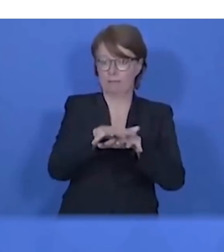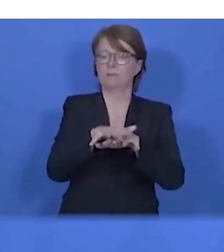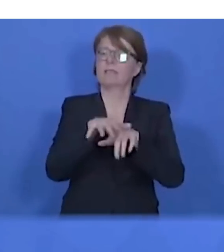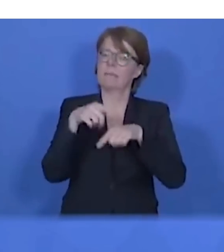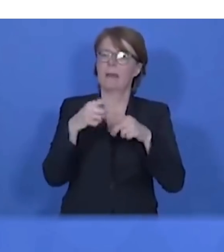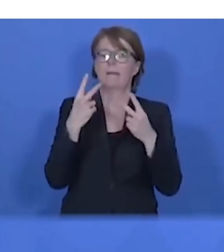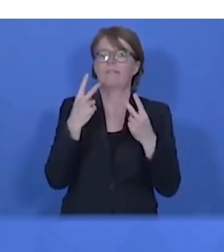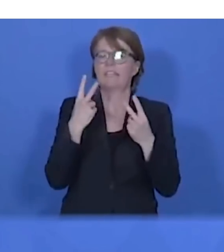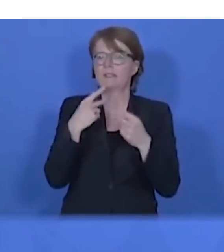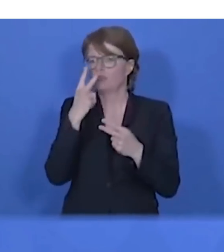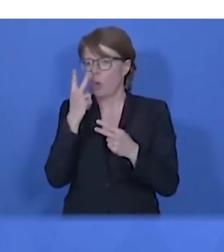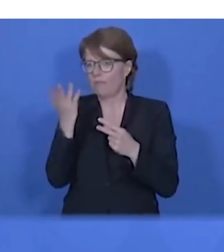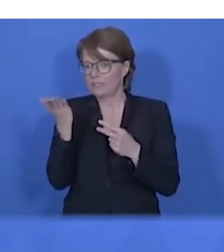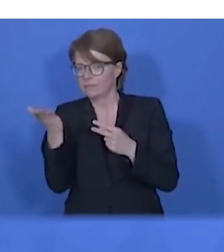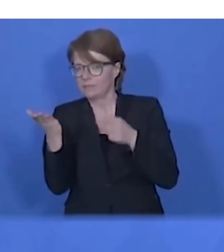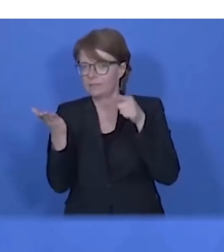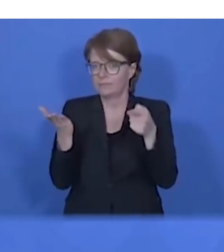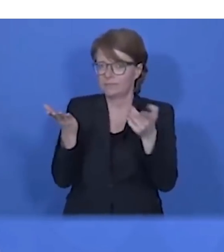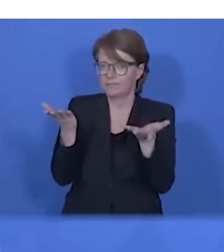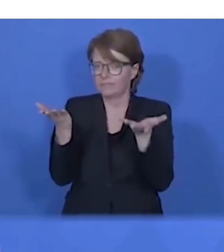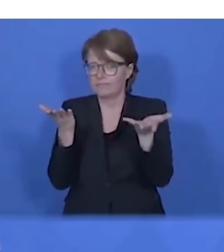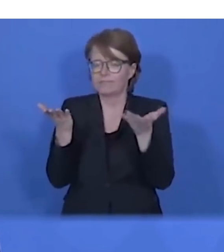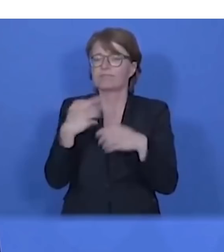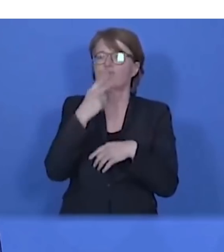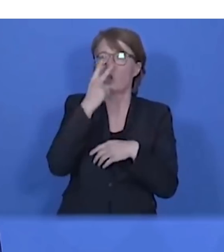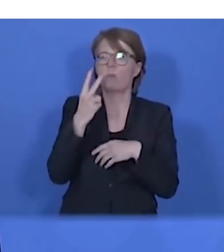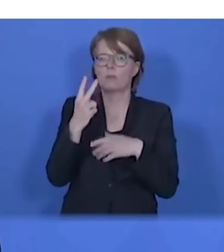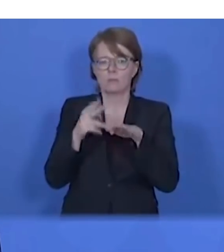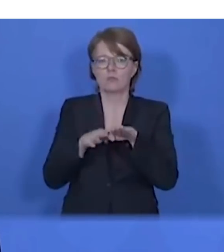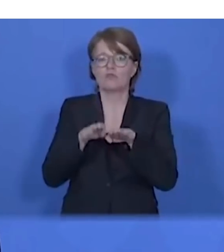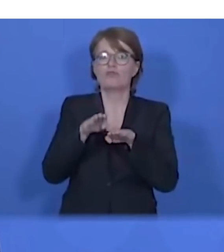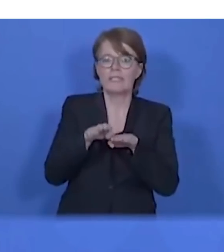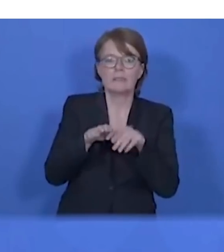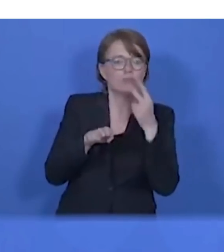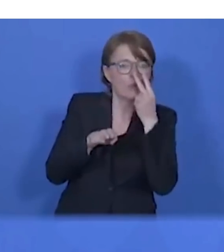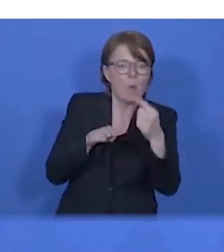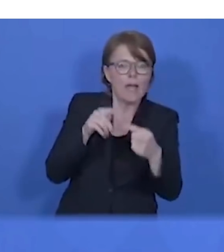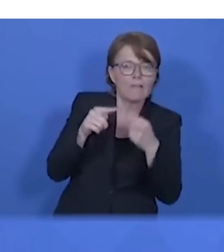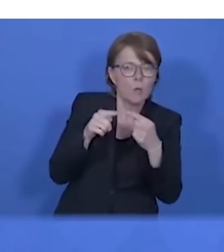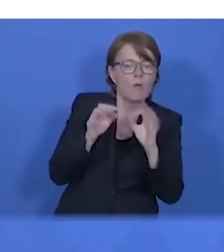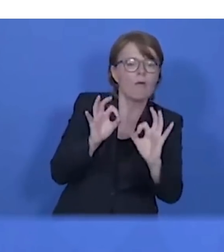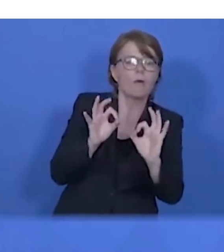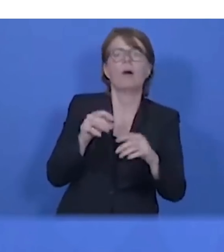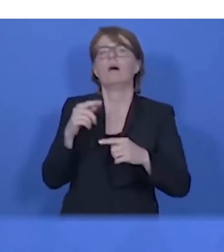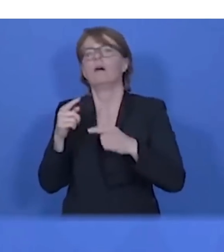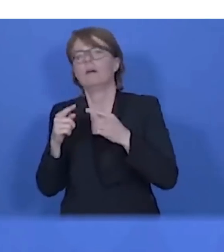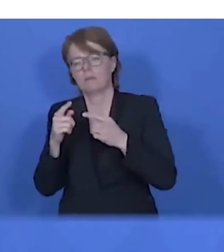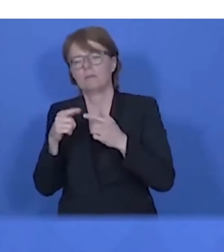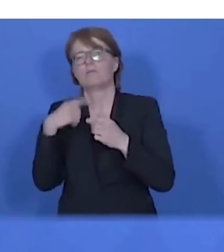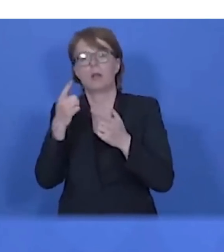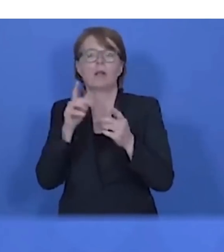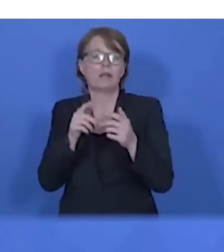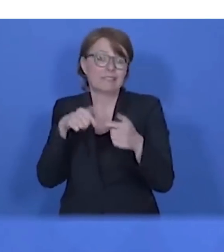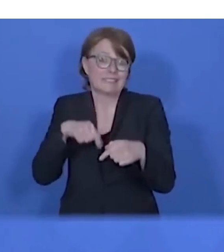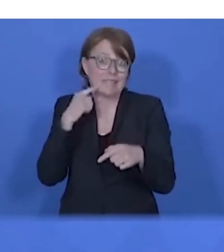Kontakte verfolgen wir dann am besten, wenn wir einen Blick darauf werfen, dass wir Schritte vorangehen können bei dem Zulassen von